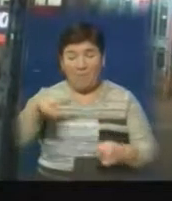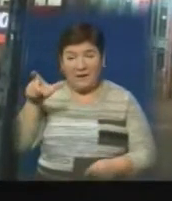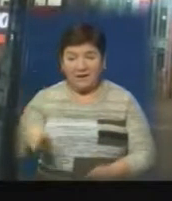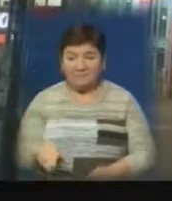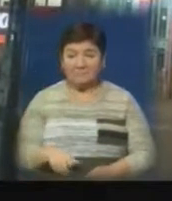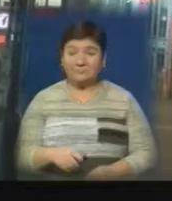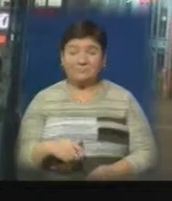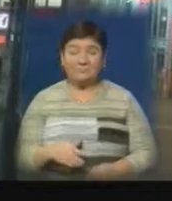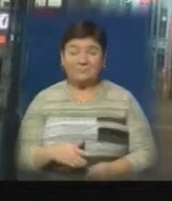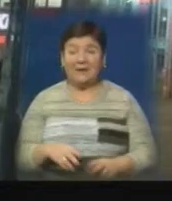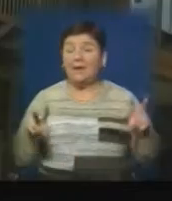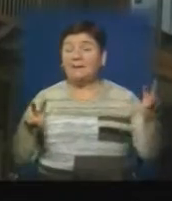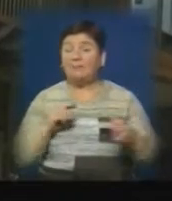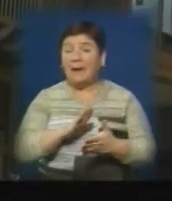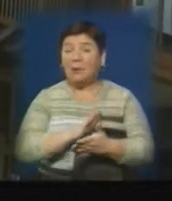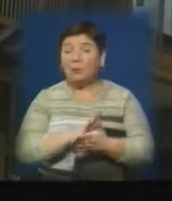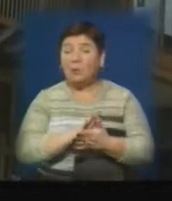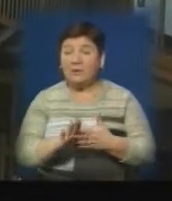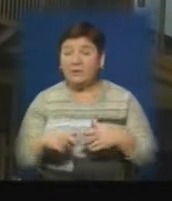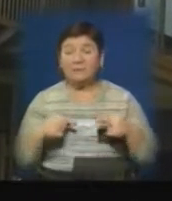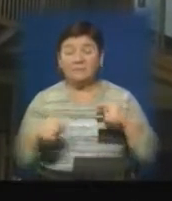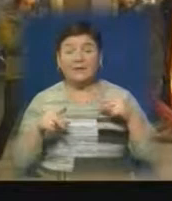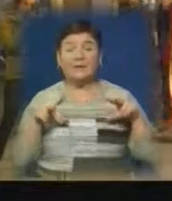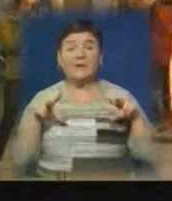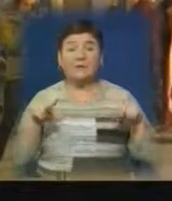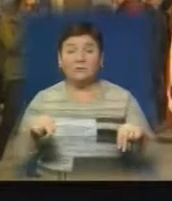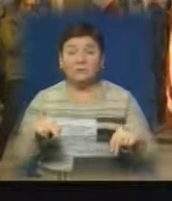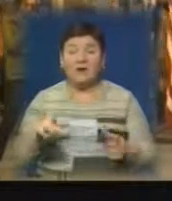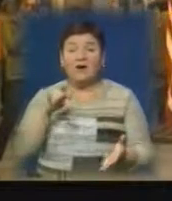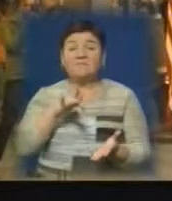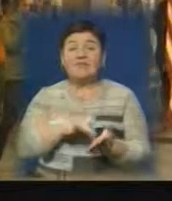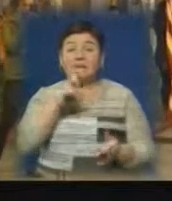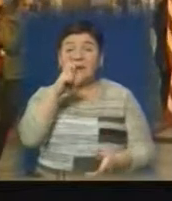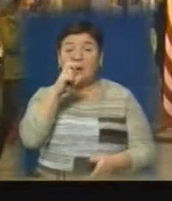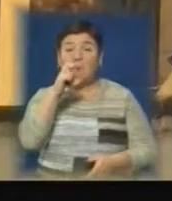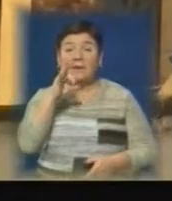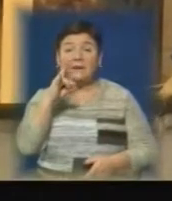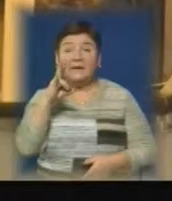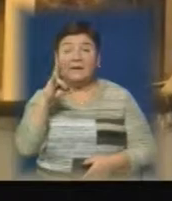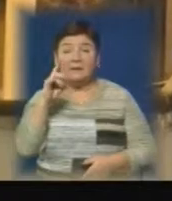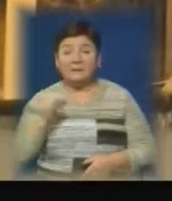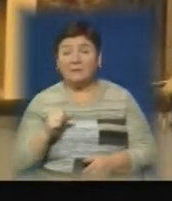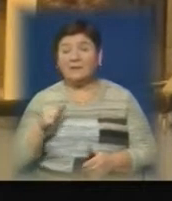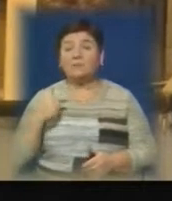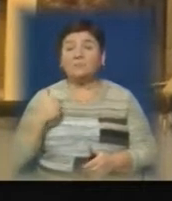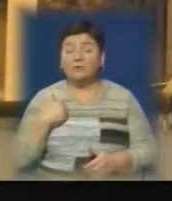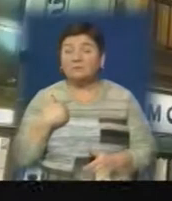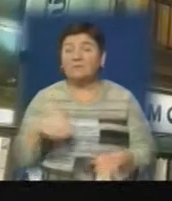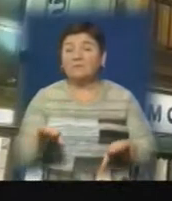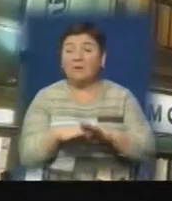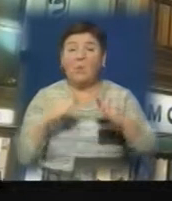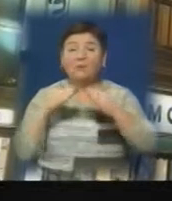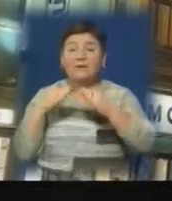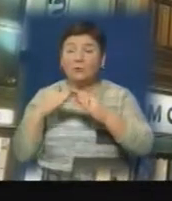Тема екології невід'ємна від поняття гідності. В центрі Берліна біля відомого за фільмом «Міст блокпосту Чарлі» на